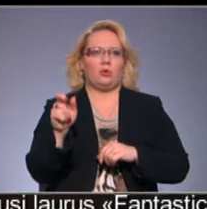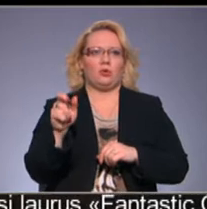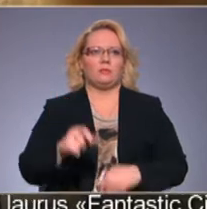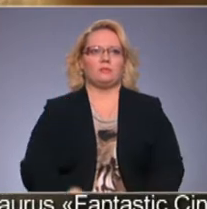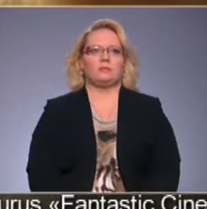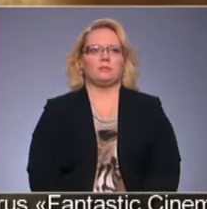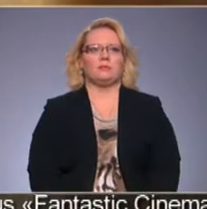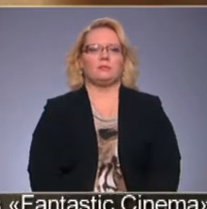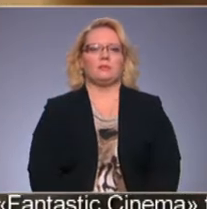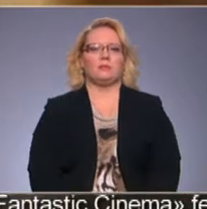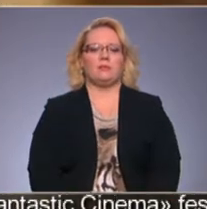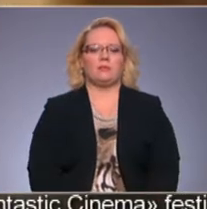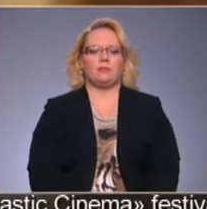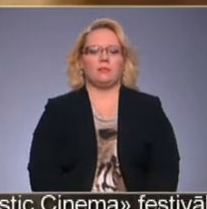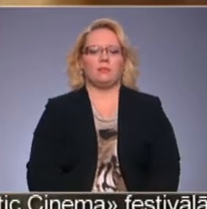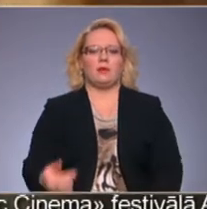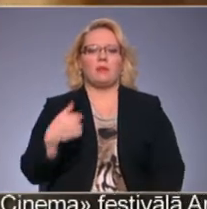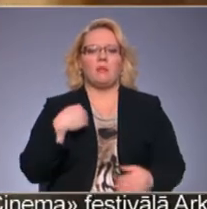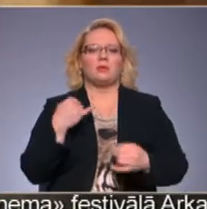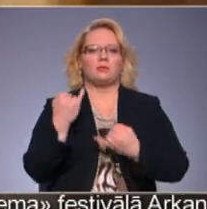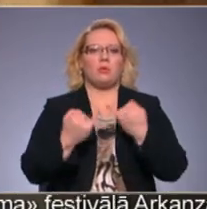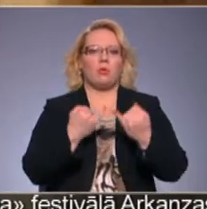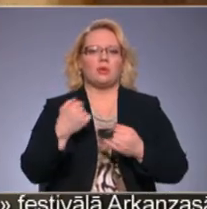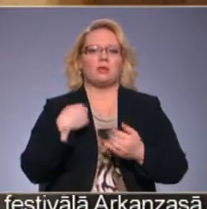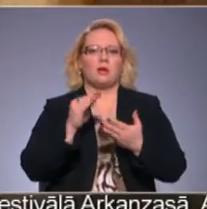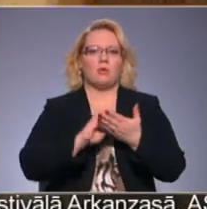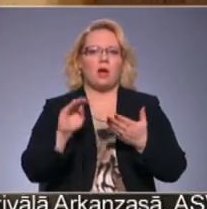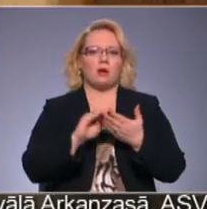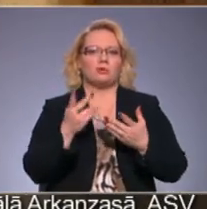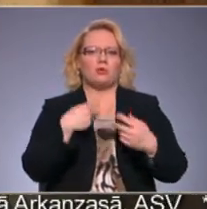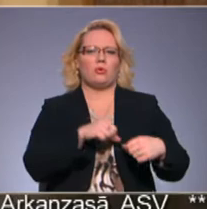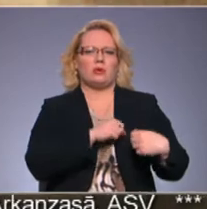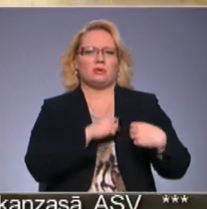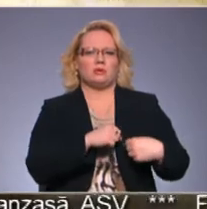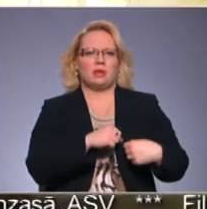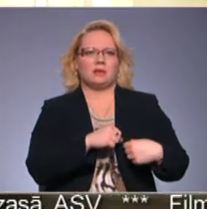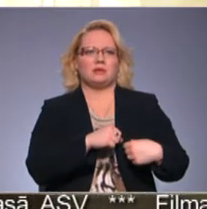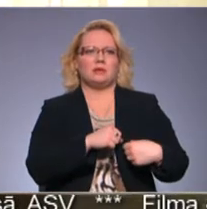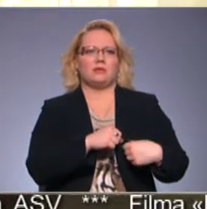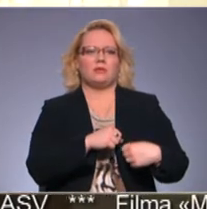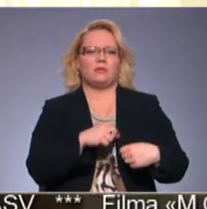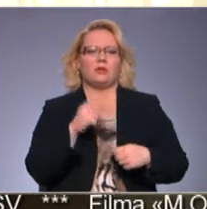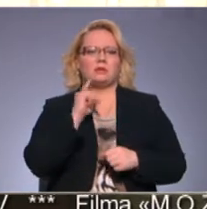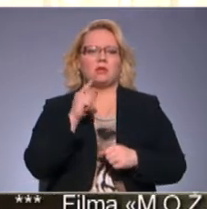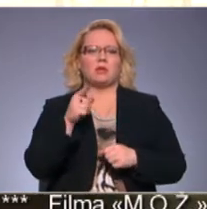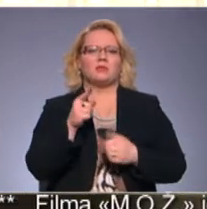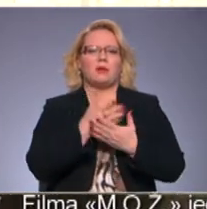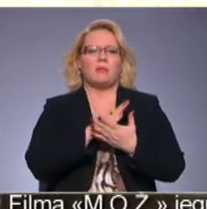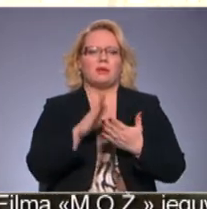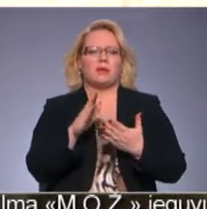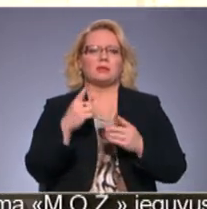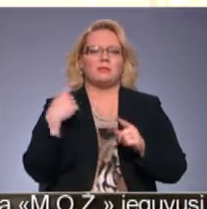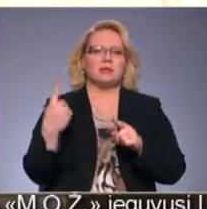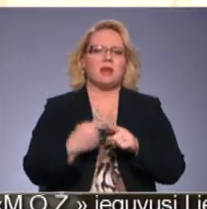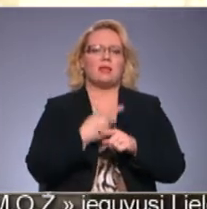ilgotējs Es jau rakstu šodien Tādēļ, ka man sirds aiz ilgām Pēc tev uzgribu beigties Laiks līdz tam, kad mēs